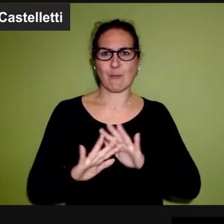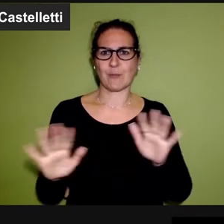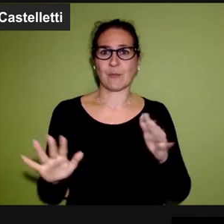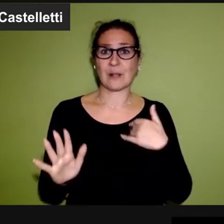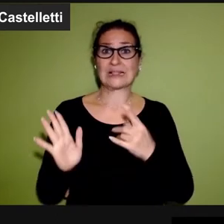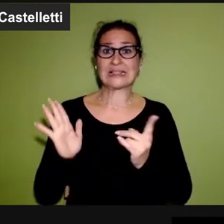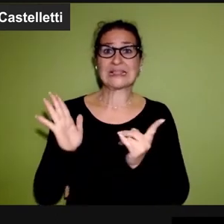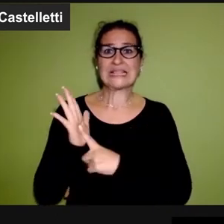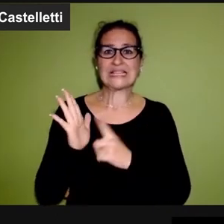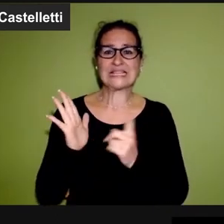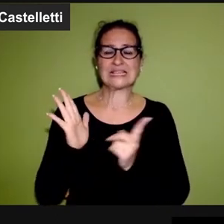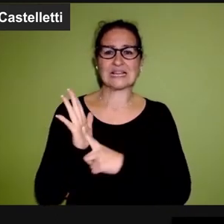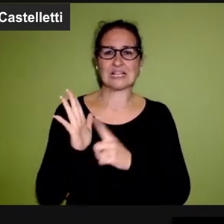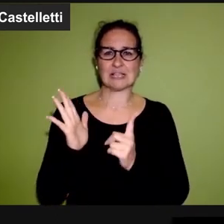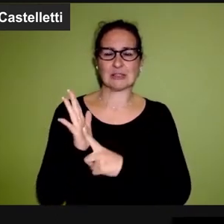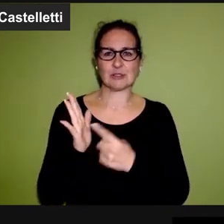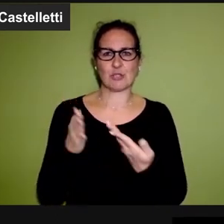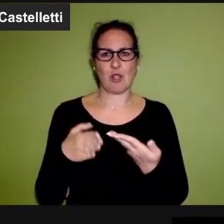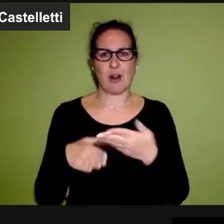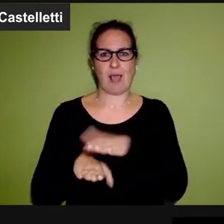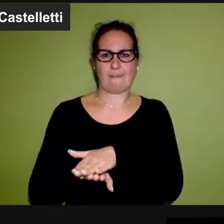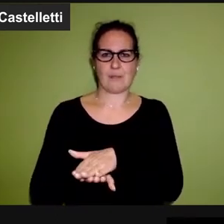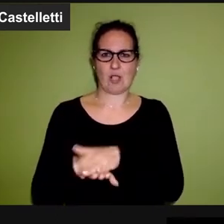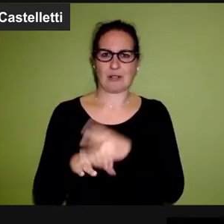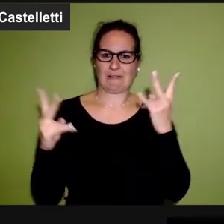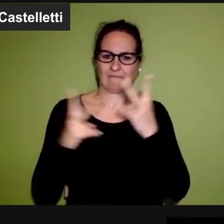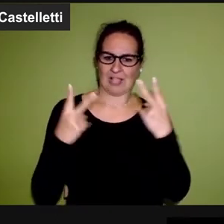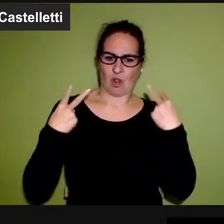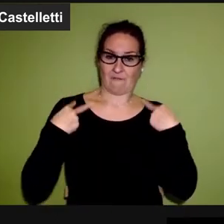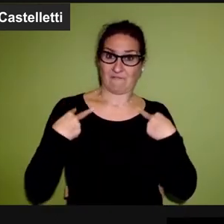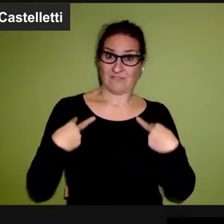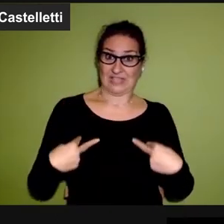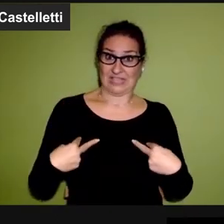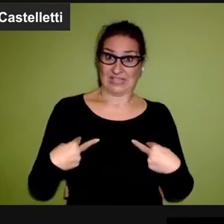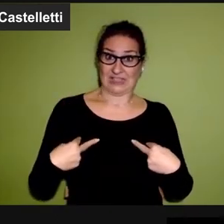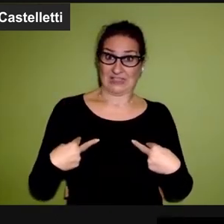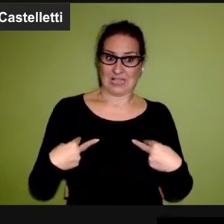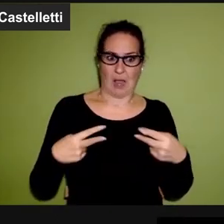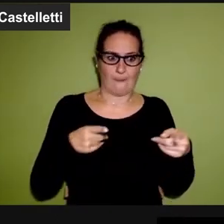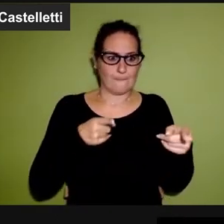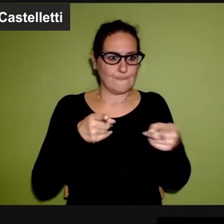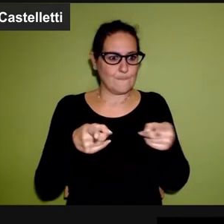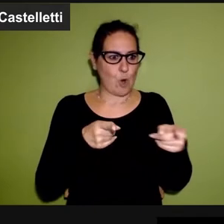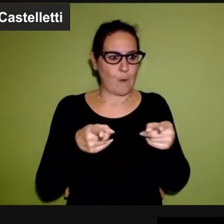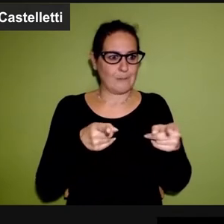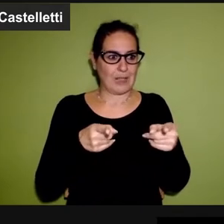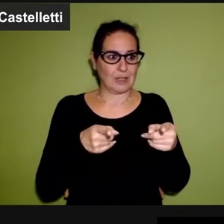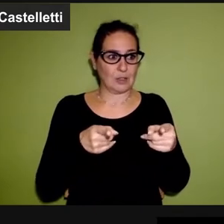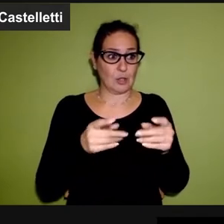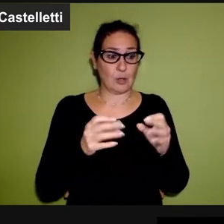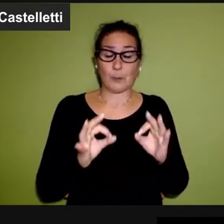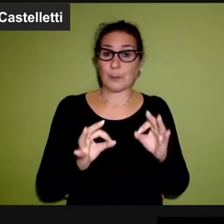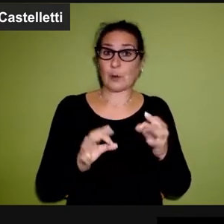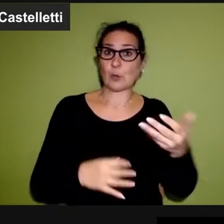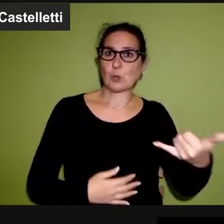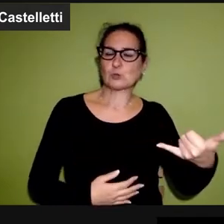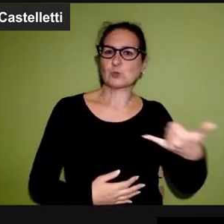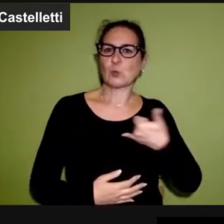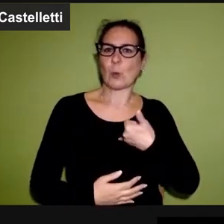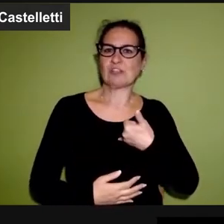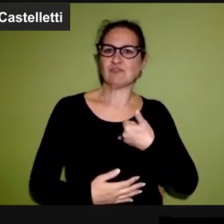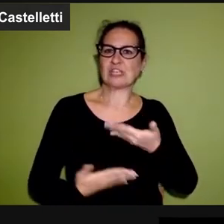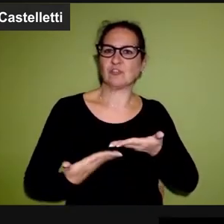Si parla del diritto di morire, del diritto di abbreviare un'esistenza quando, perché questo è